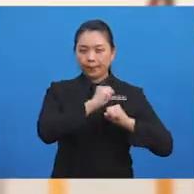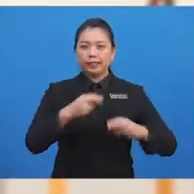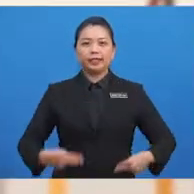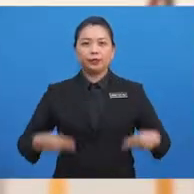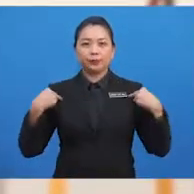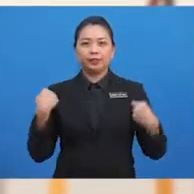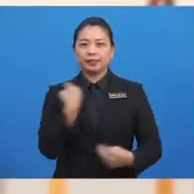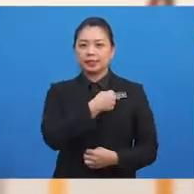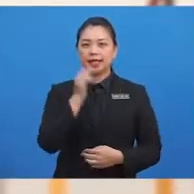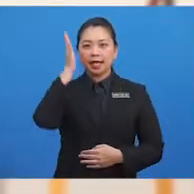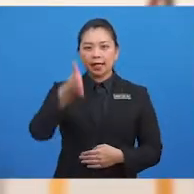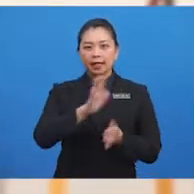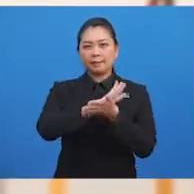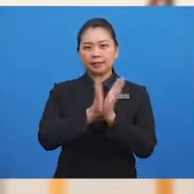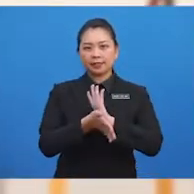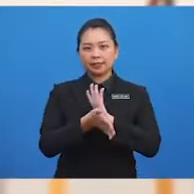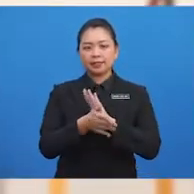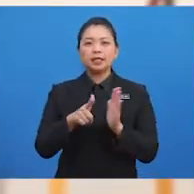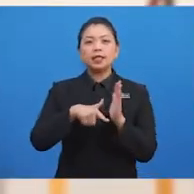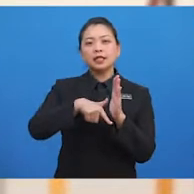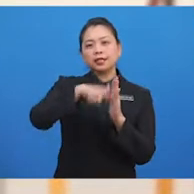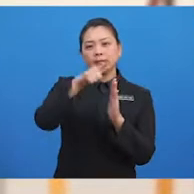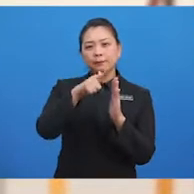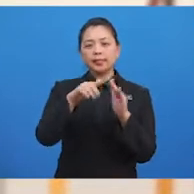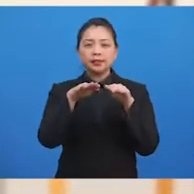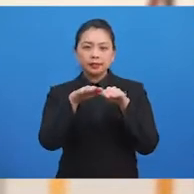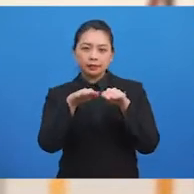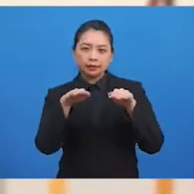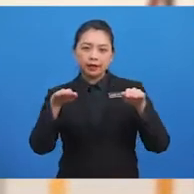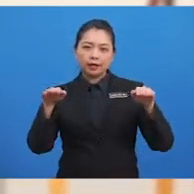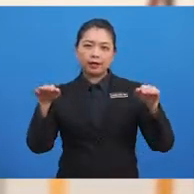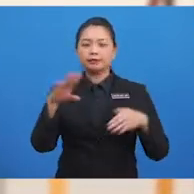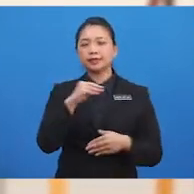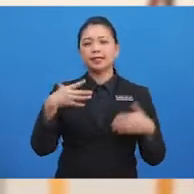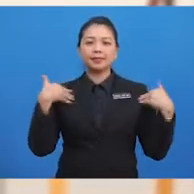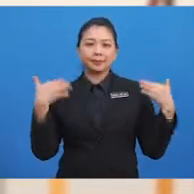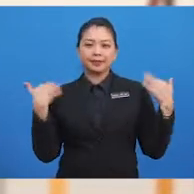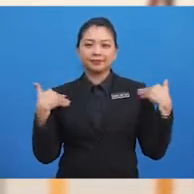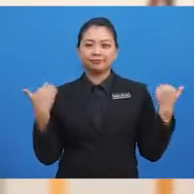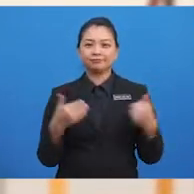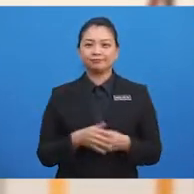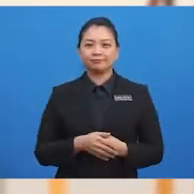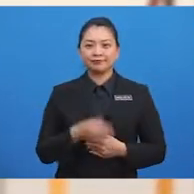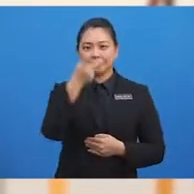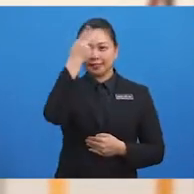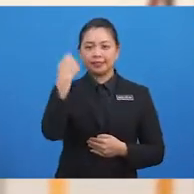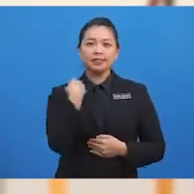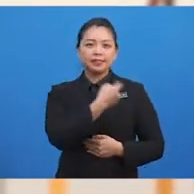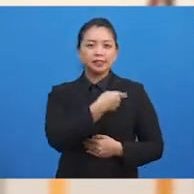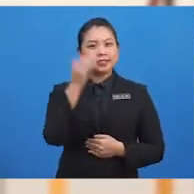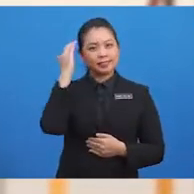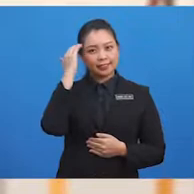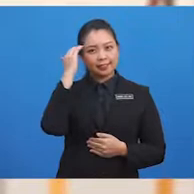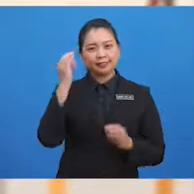kita akan menjadi lebih tenang dan gembira kerana kita tahu